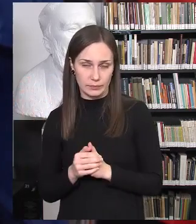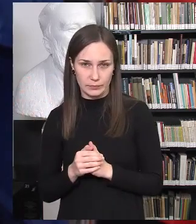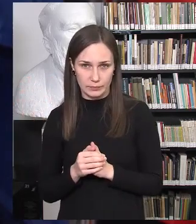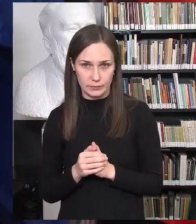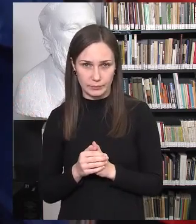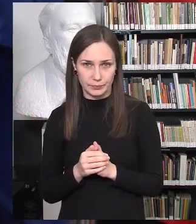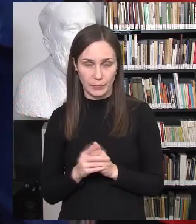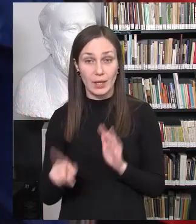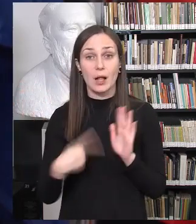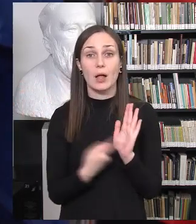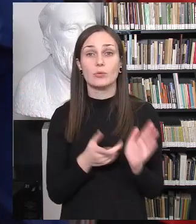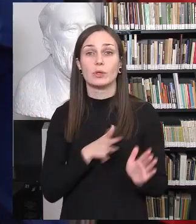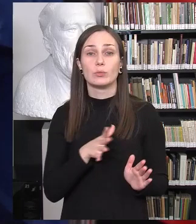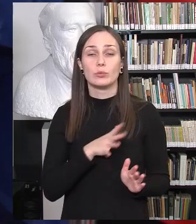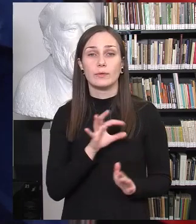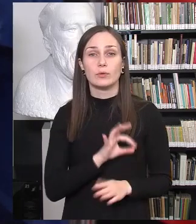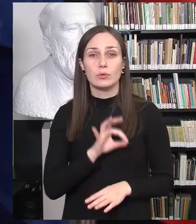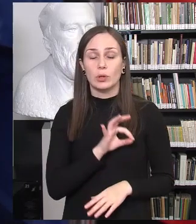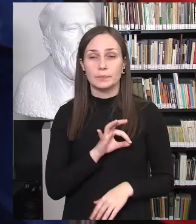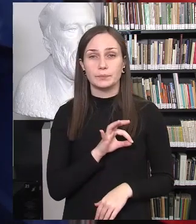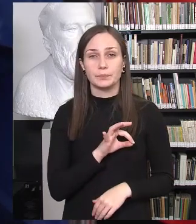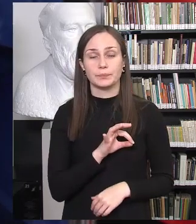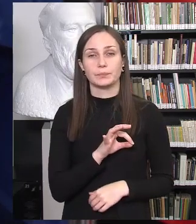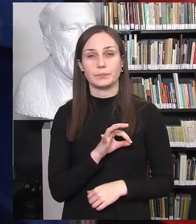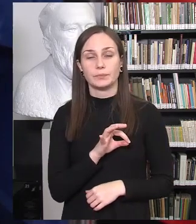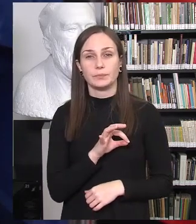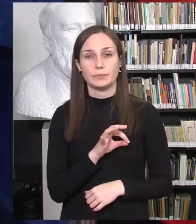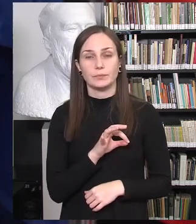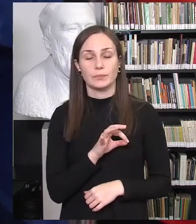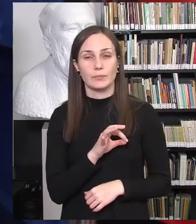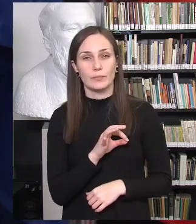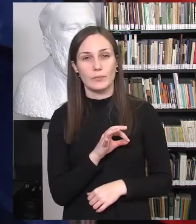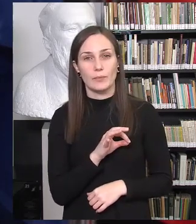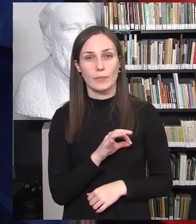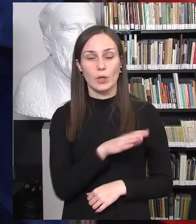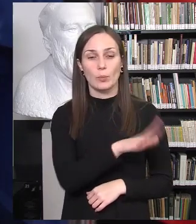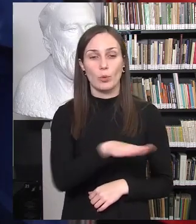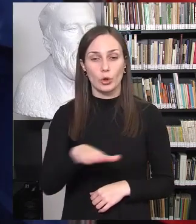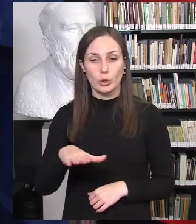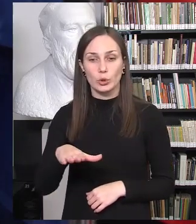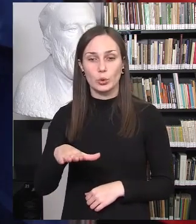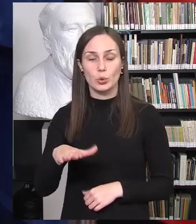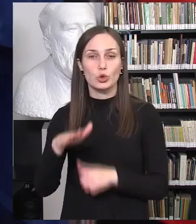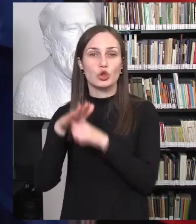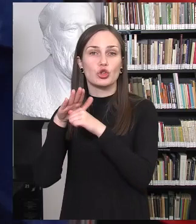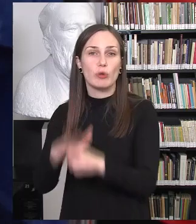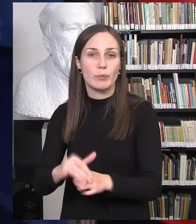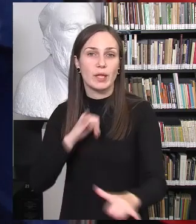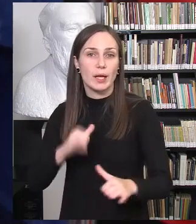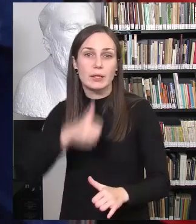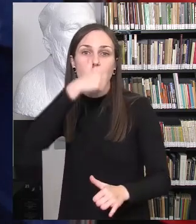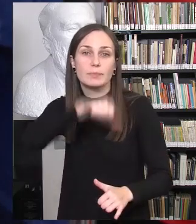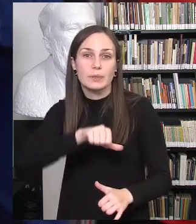Tai klausimas buvo, kiek procentų mokinių patyrežeminanti elgėsi